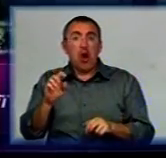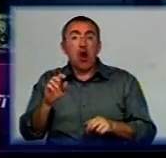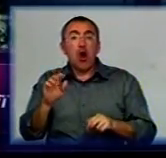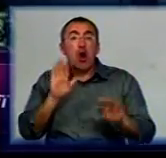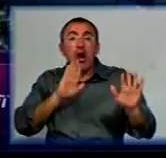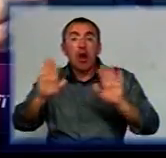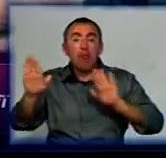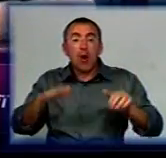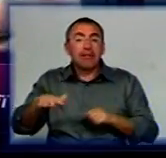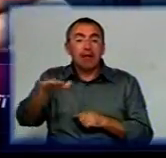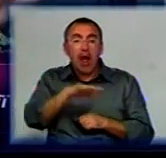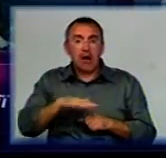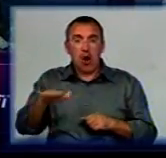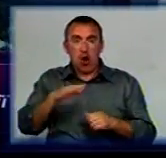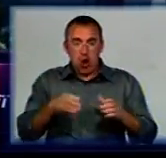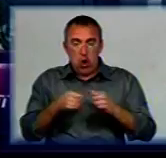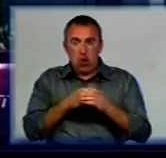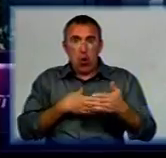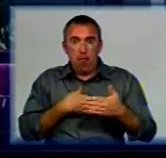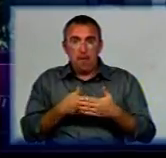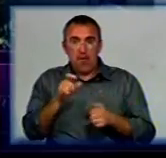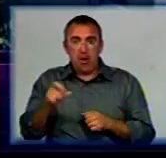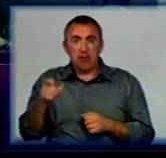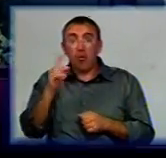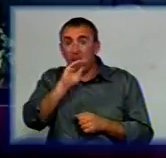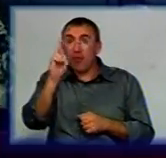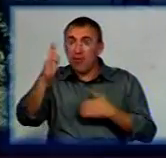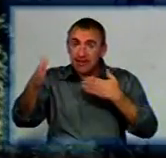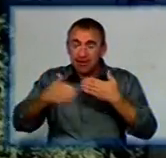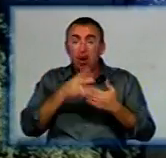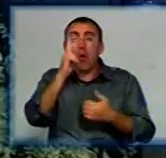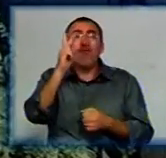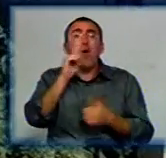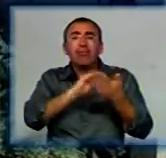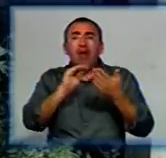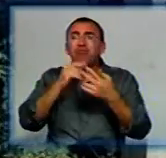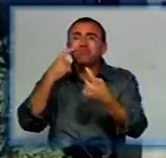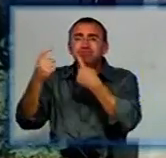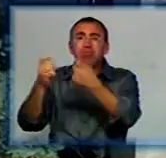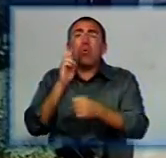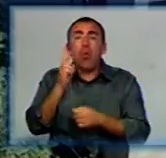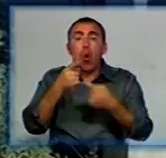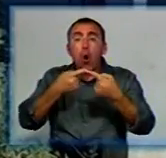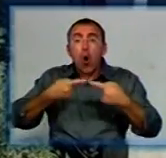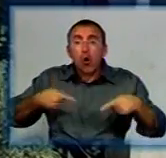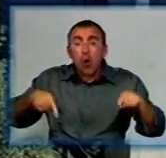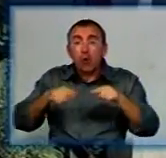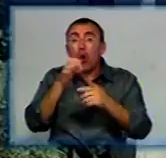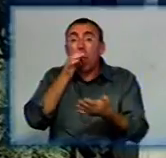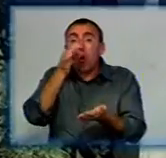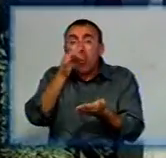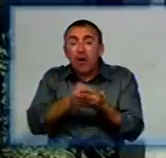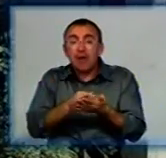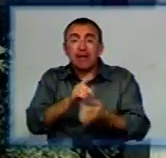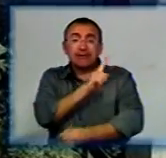територіальної громади. І, побачите, той, хто пише, його треба наказувати. І на кого він написав цю організацію, тому що вони відповідають за